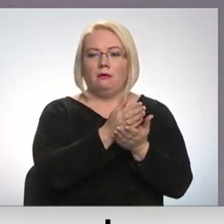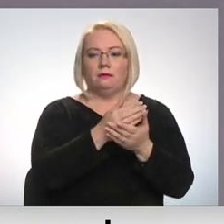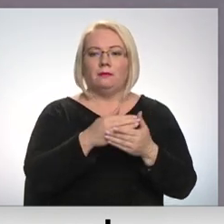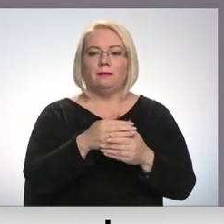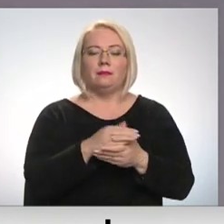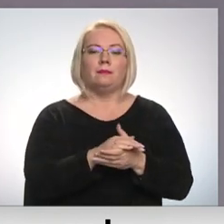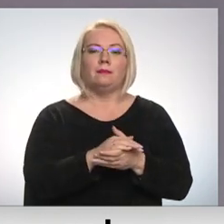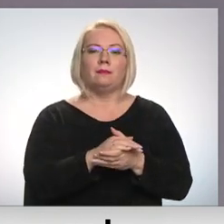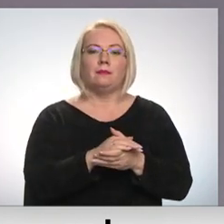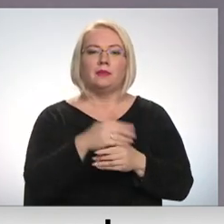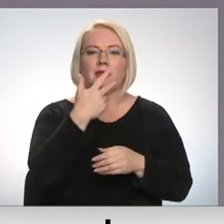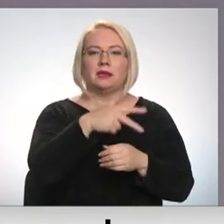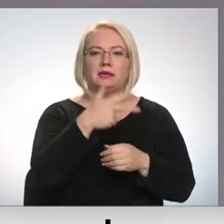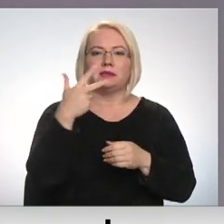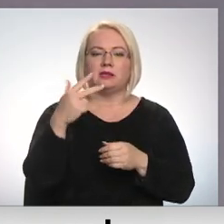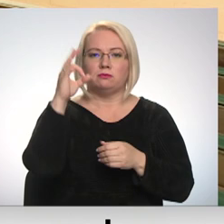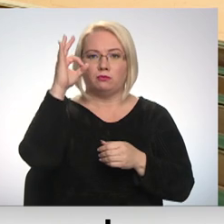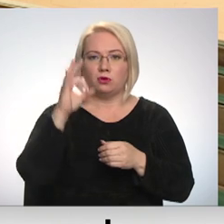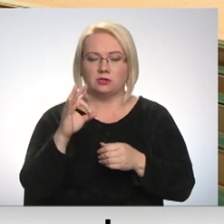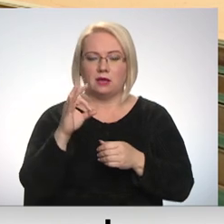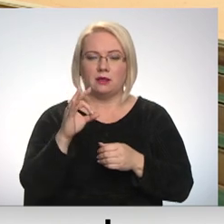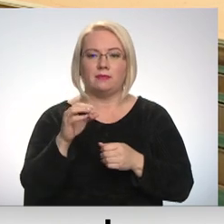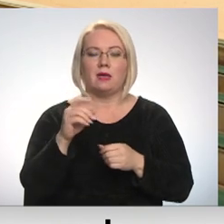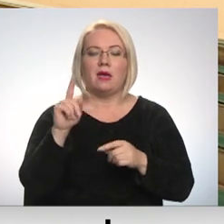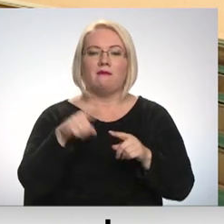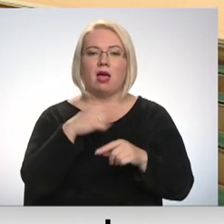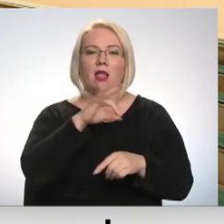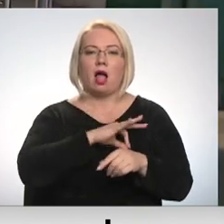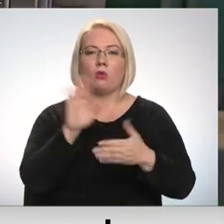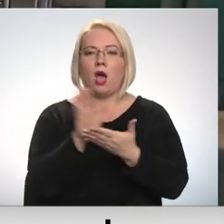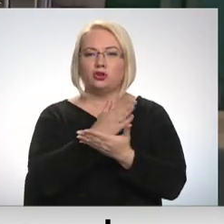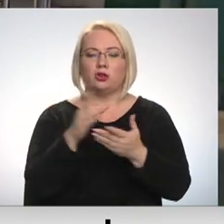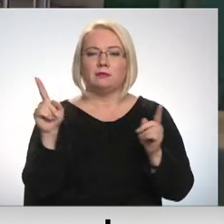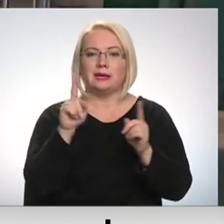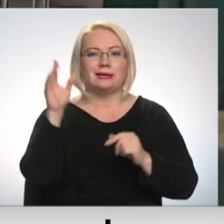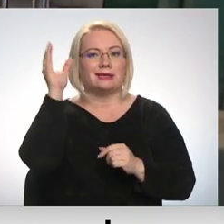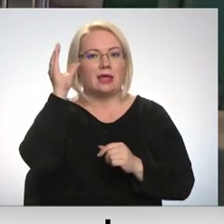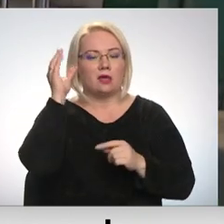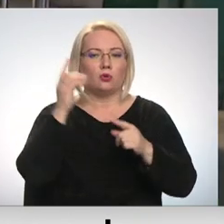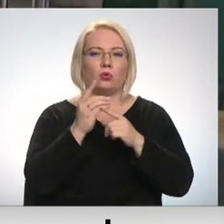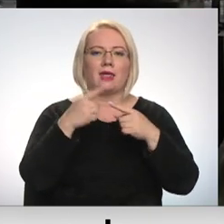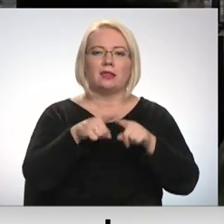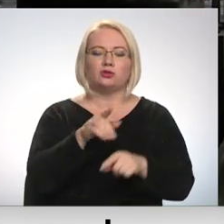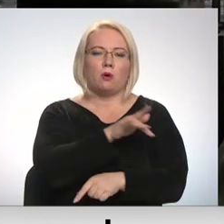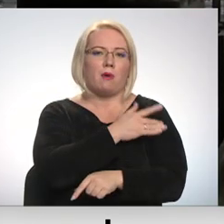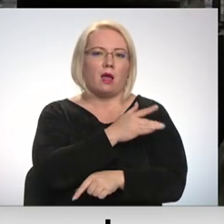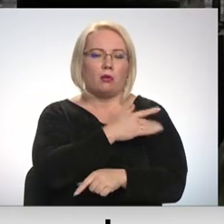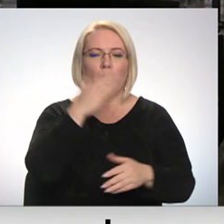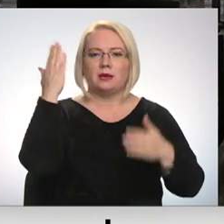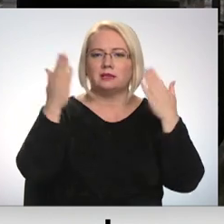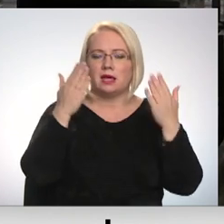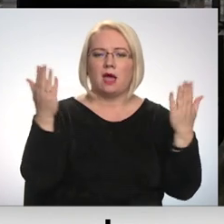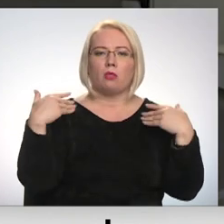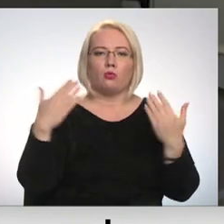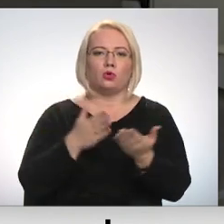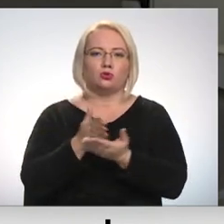33%. Vēl auga atšķirības būtis, kas ir zinātnisko un tehnisko pakalpojumu, izklēdes un atpūtes